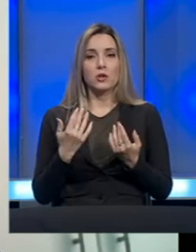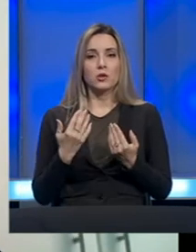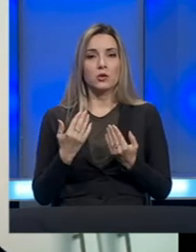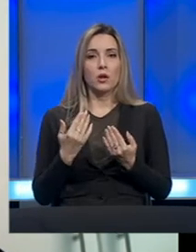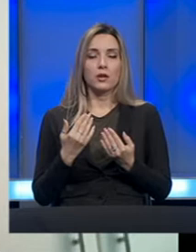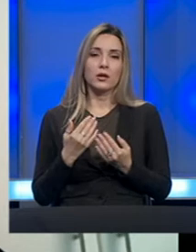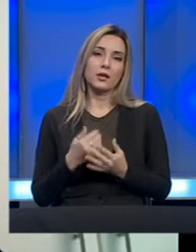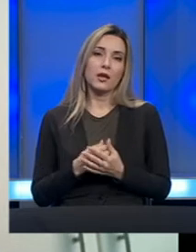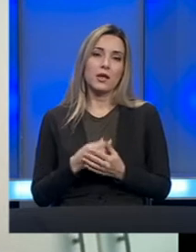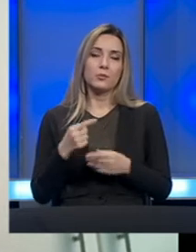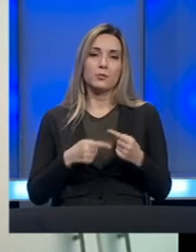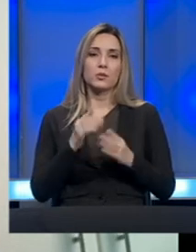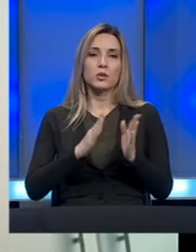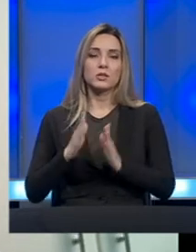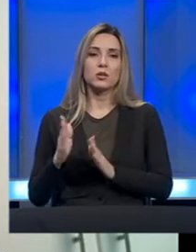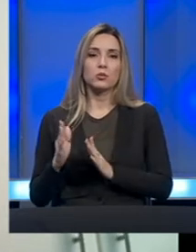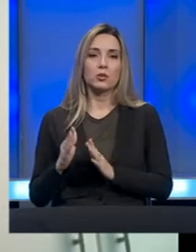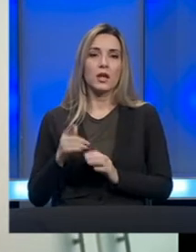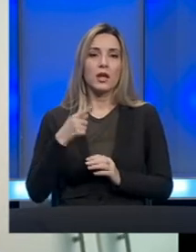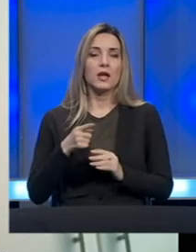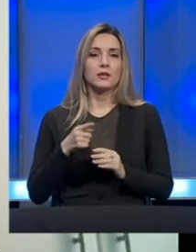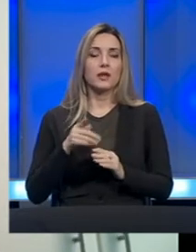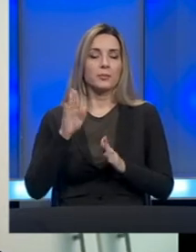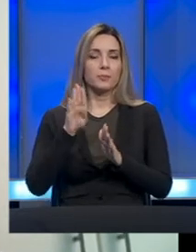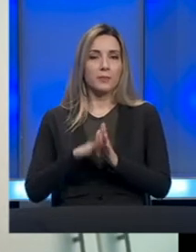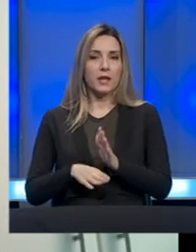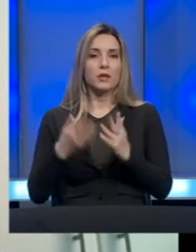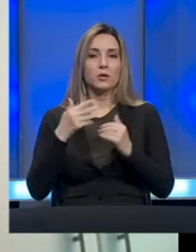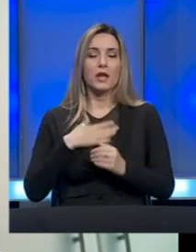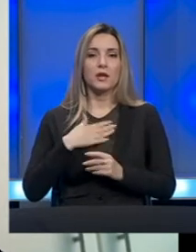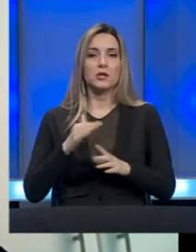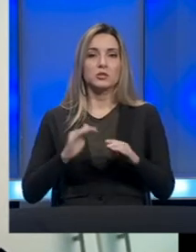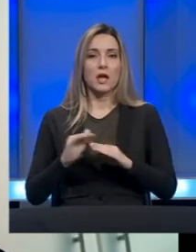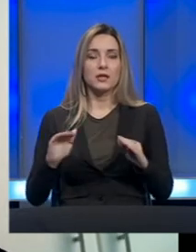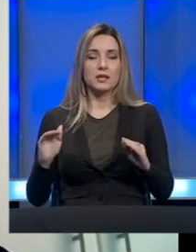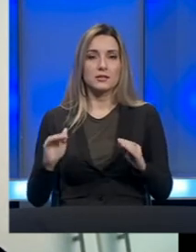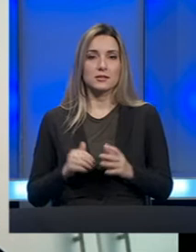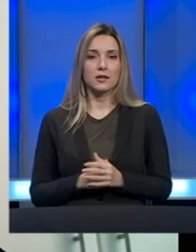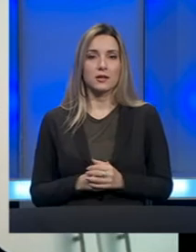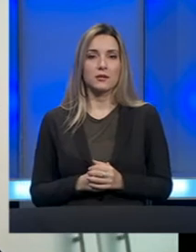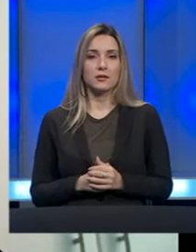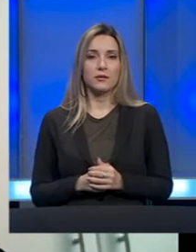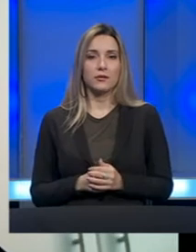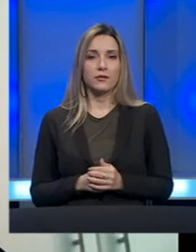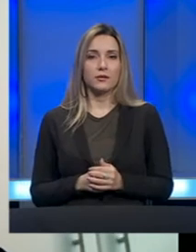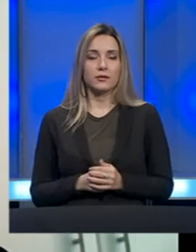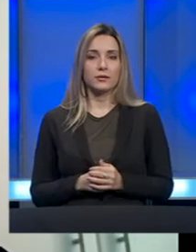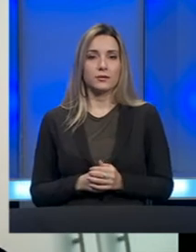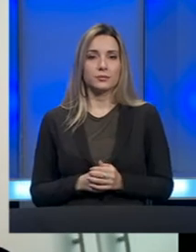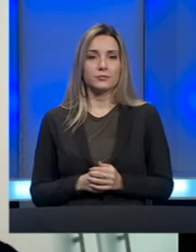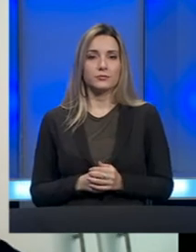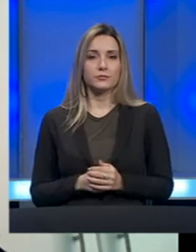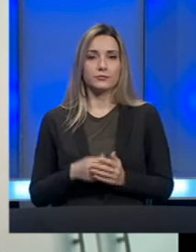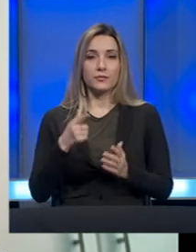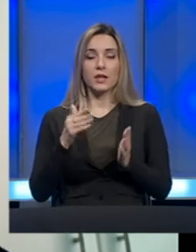nudi tolike procedure da tender padne i onda naša djeca, znate, vi sad treba da dođete u